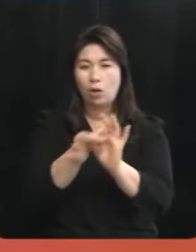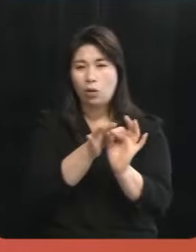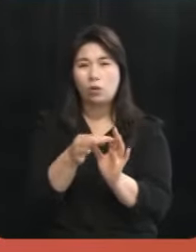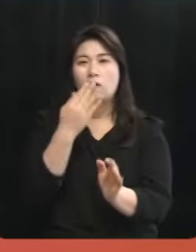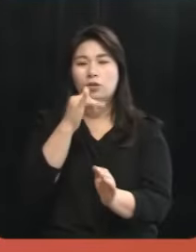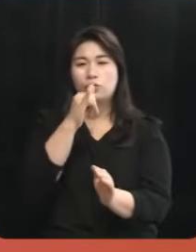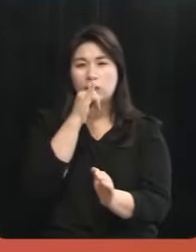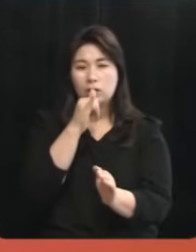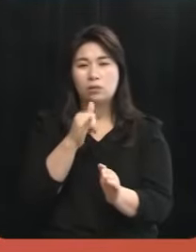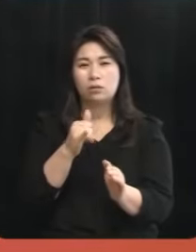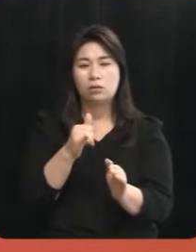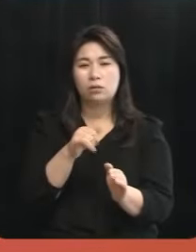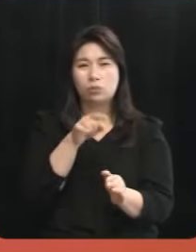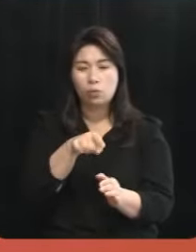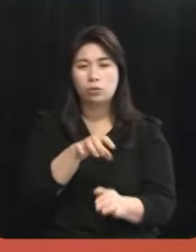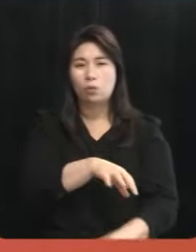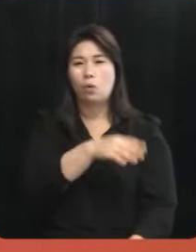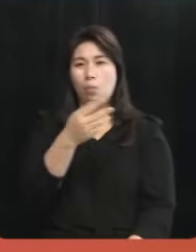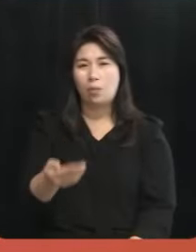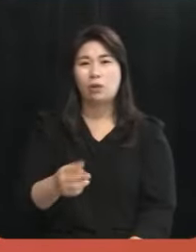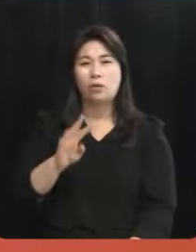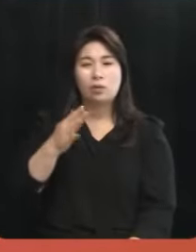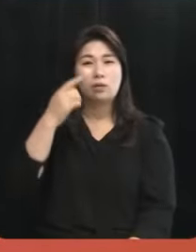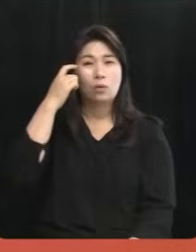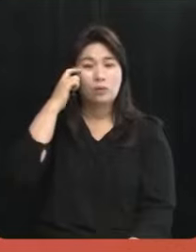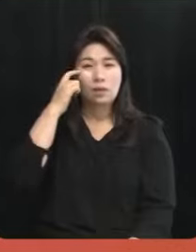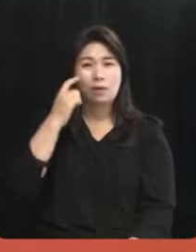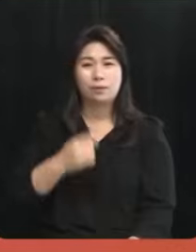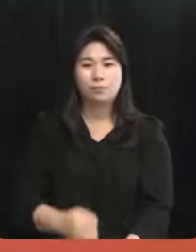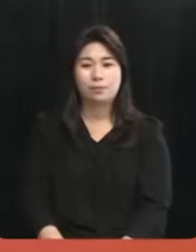부처로 변경되어야 된다고 저는 생각하고 있습니다